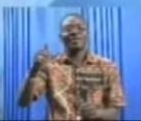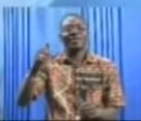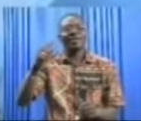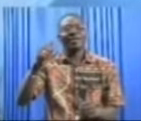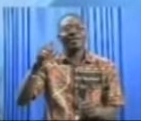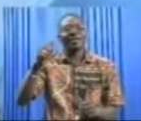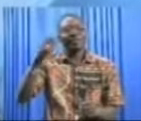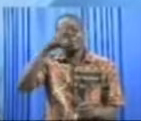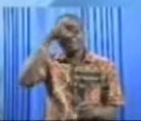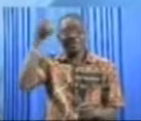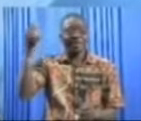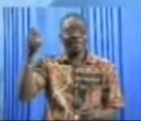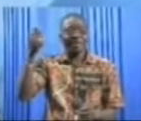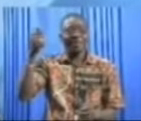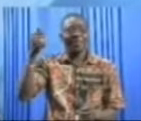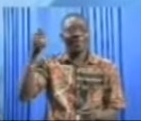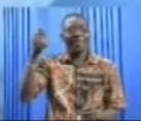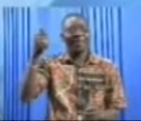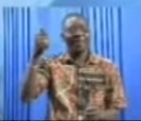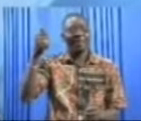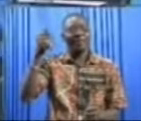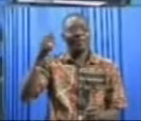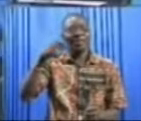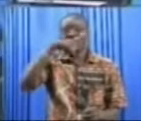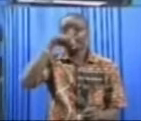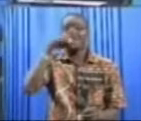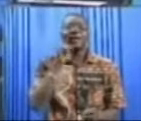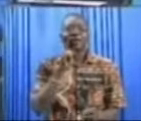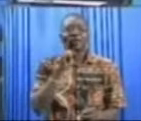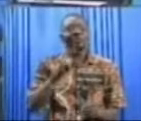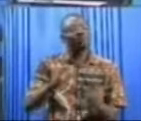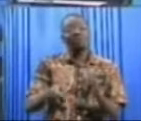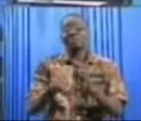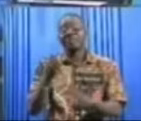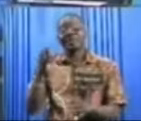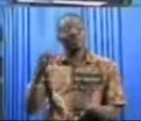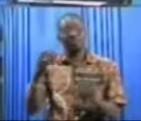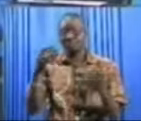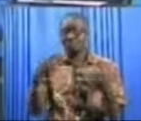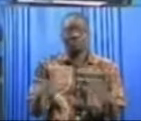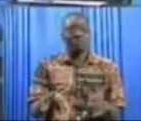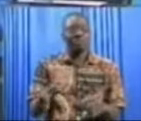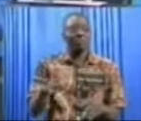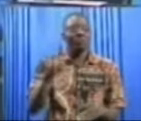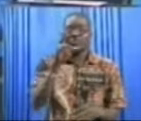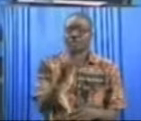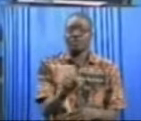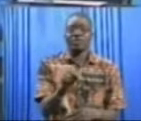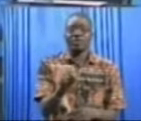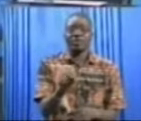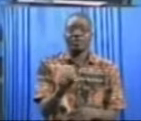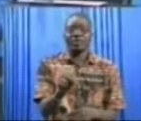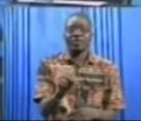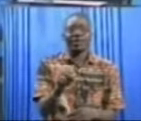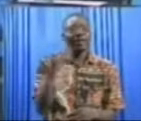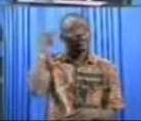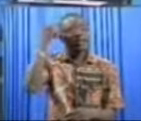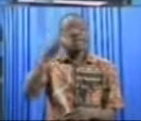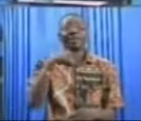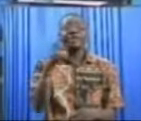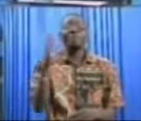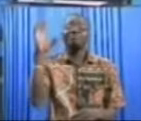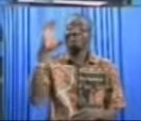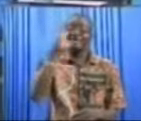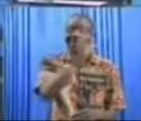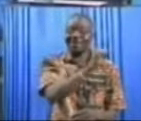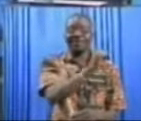parce que de quoi on pense que le Gabon est déjà éliminé ? Et pourtant, non, le Gabon n'est pas encore éliminé. y a une infime chance, on